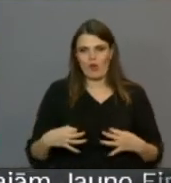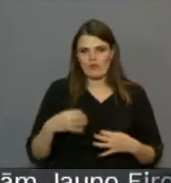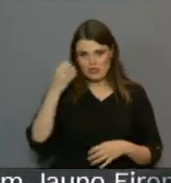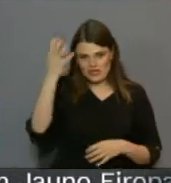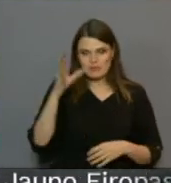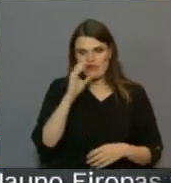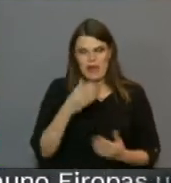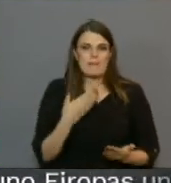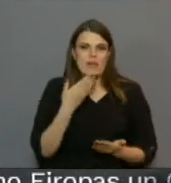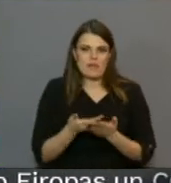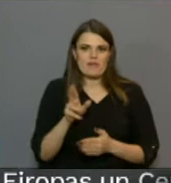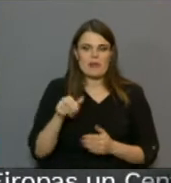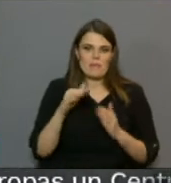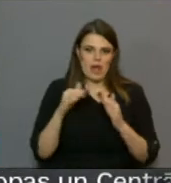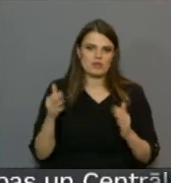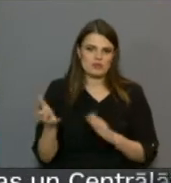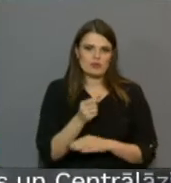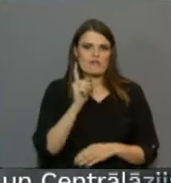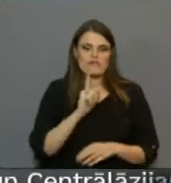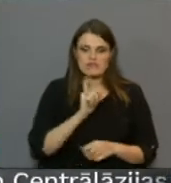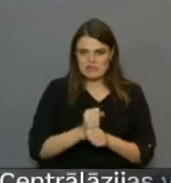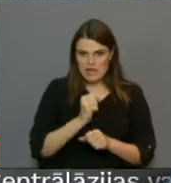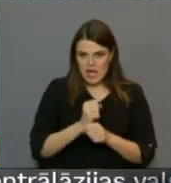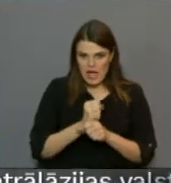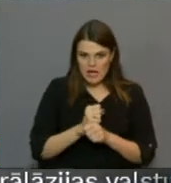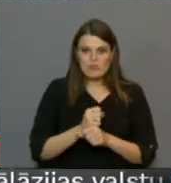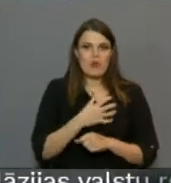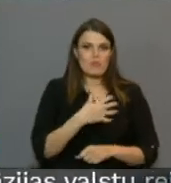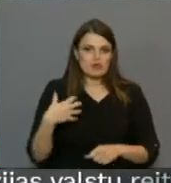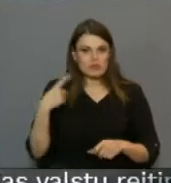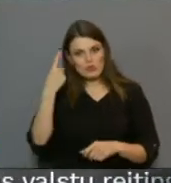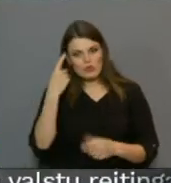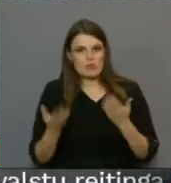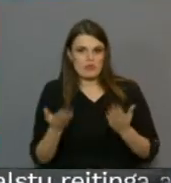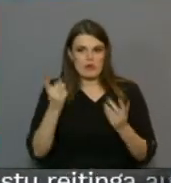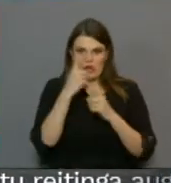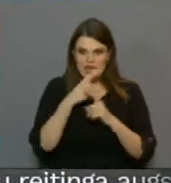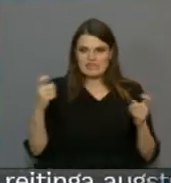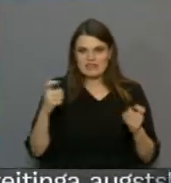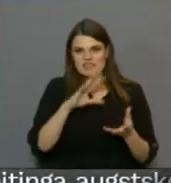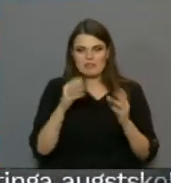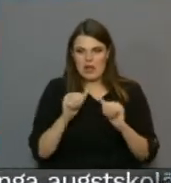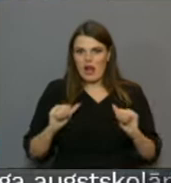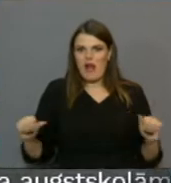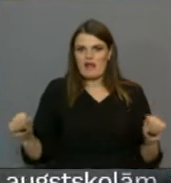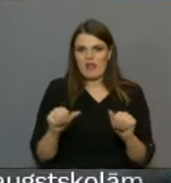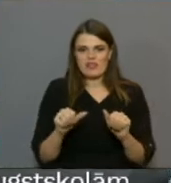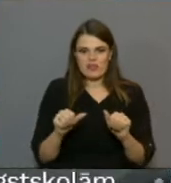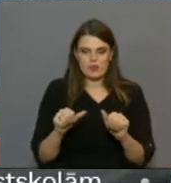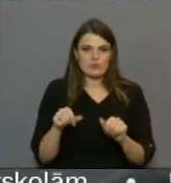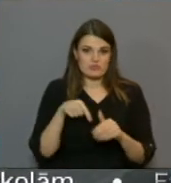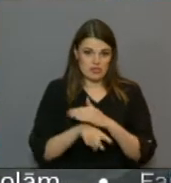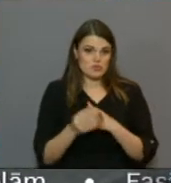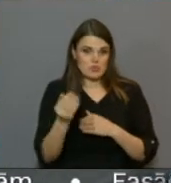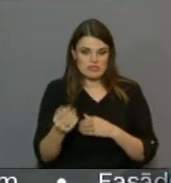piedāvāt pensionātam uz laiku paņemt darbā. Pašvaldība apsvērta arī iespēja izsludināt vispārējo karantīnu iestādē. Es